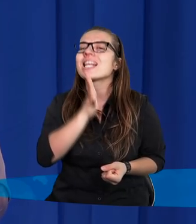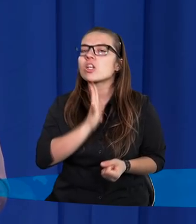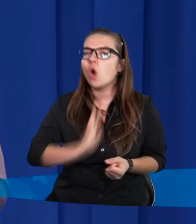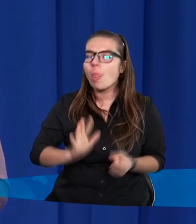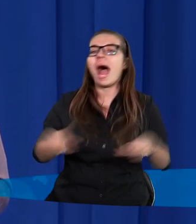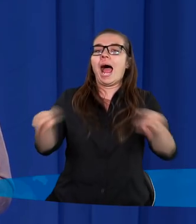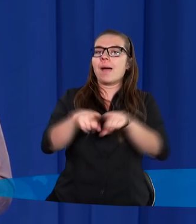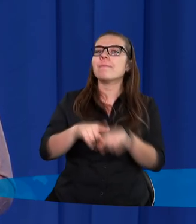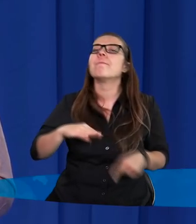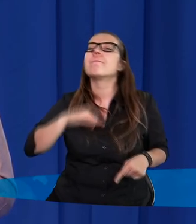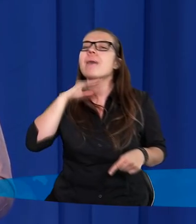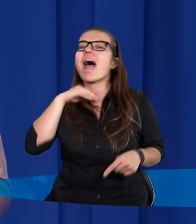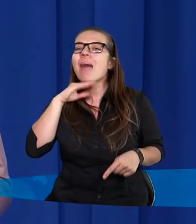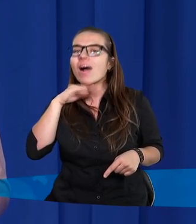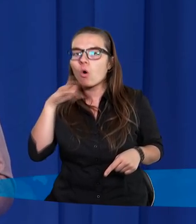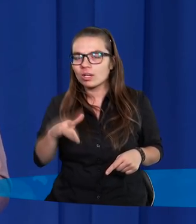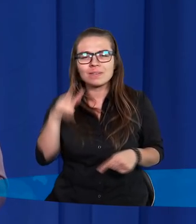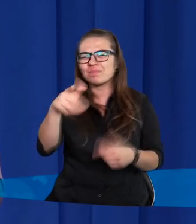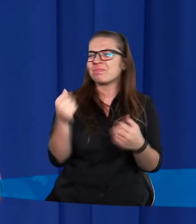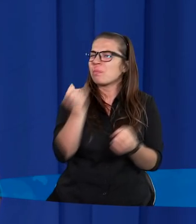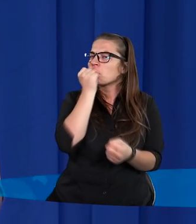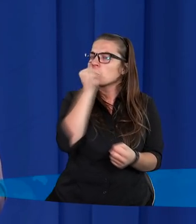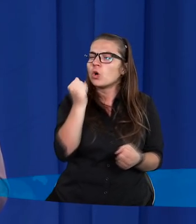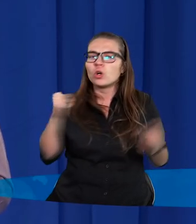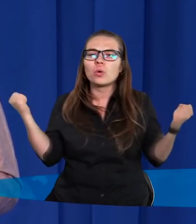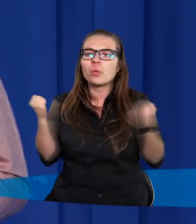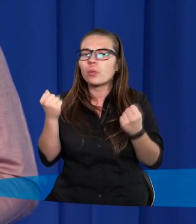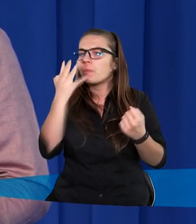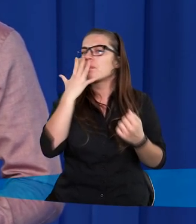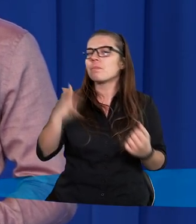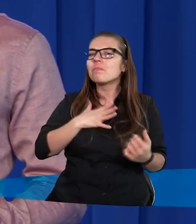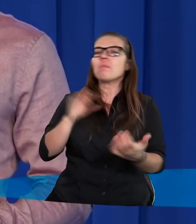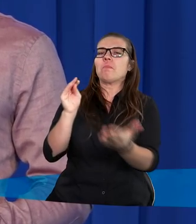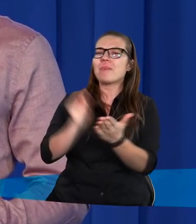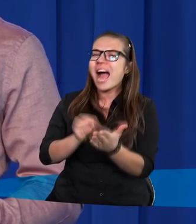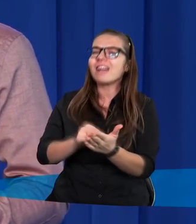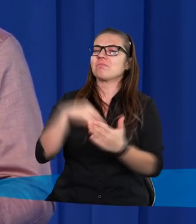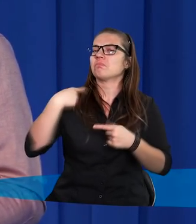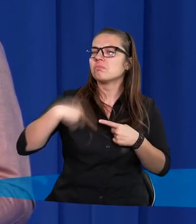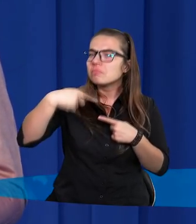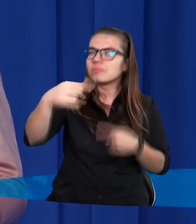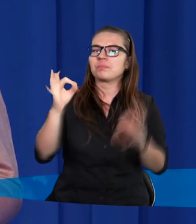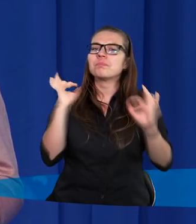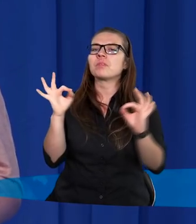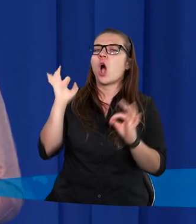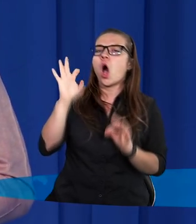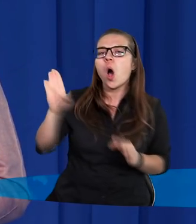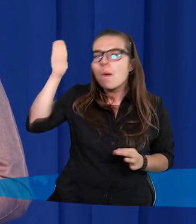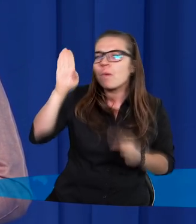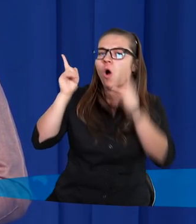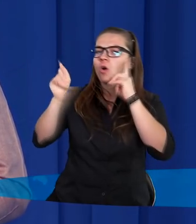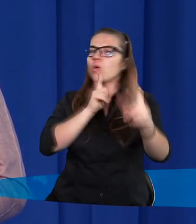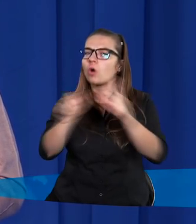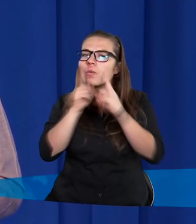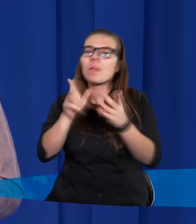również pedagodzy, z wielką pasją praktycy, przede wszystkim praktycy dla Pana Boga, chodzący z Nim